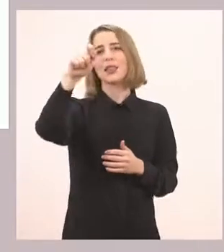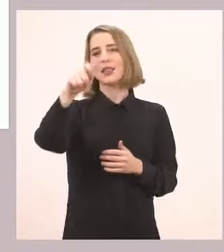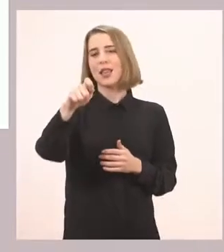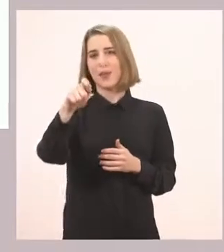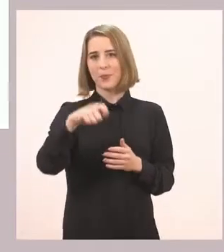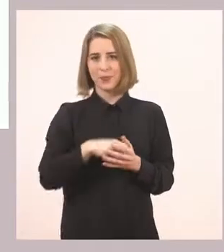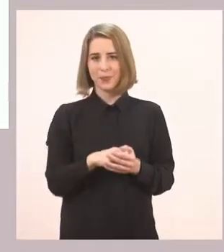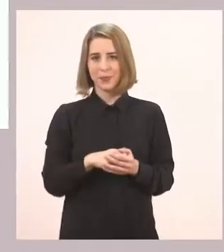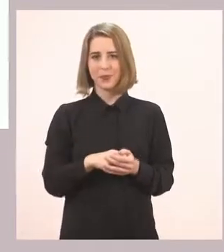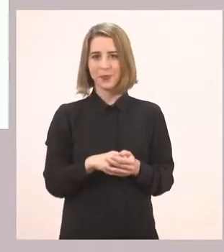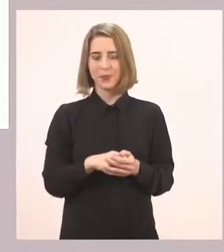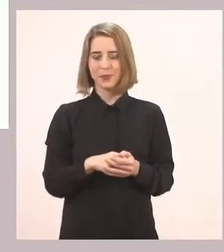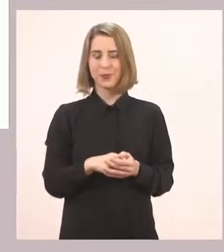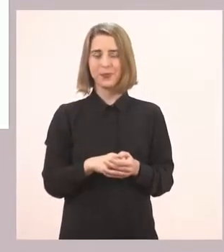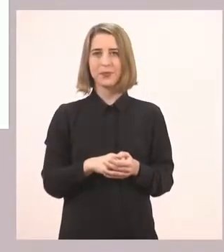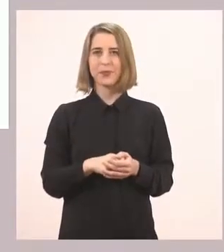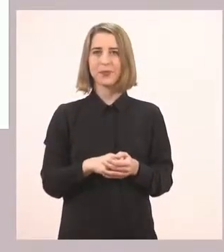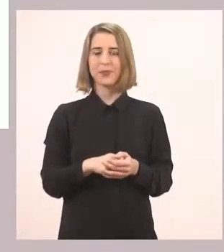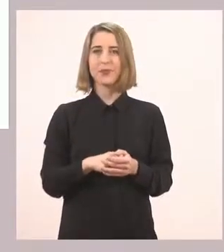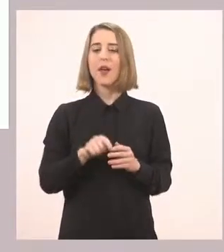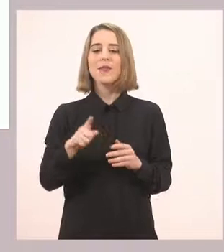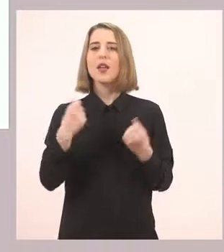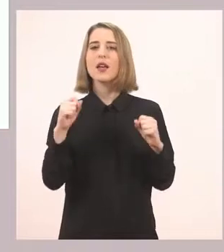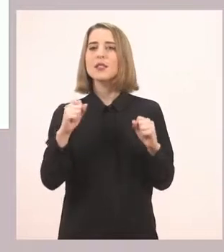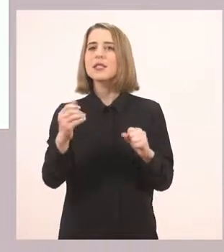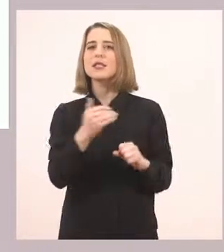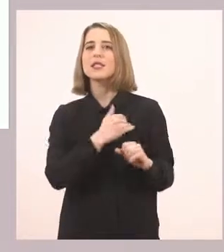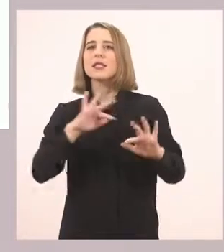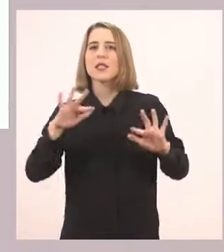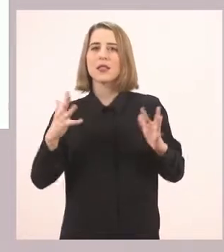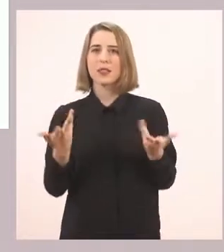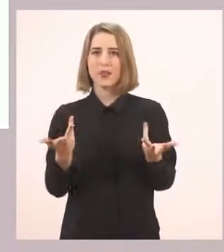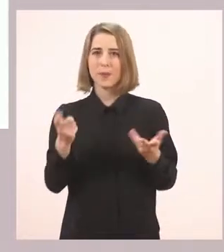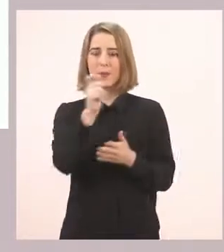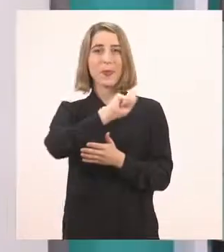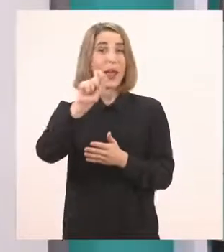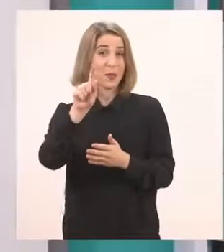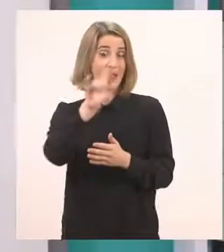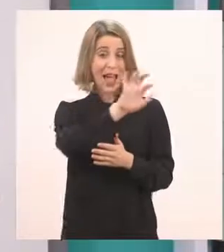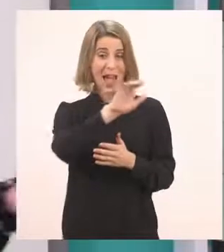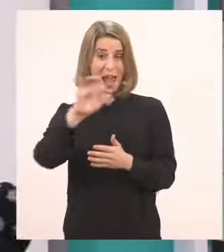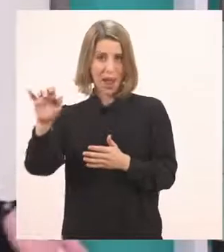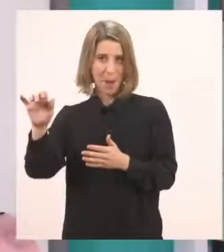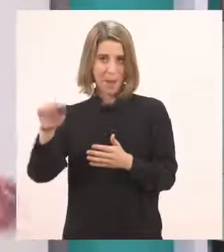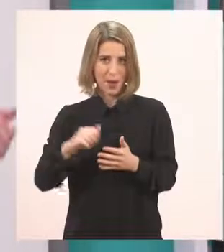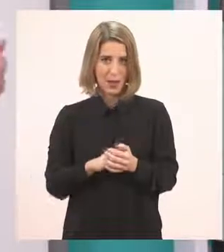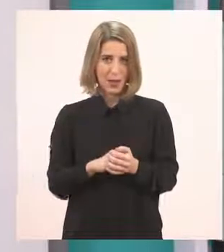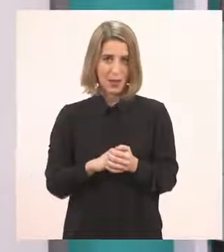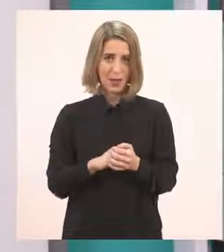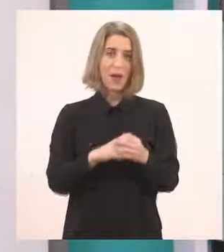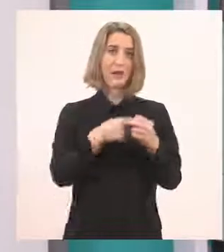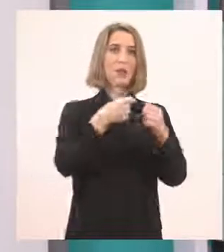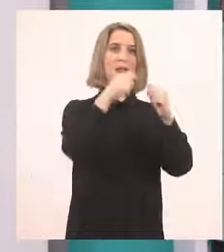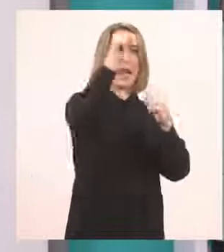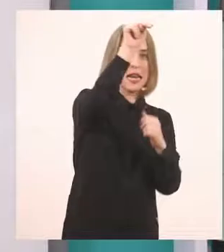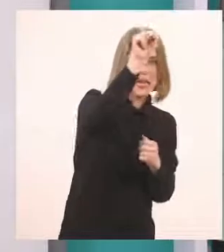Ω. Ωραία. Οπότε τώρα τι μας ζήτησε αυτή η άσκηση. Να γράψουμε τα γραμματάκια, αυτά που σημειώσαμε τη